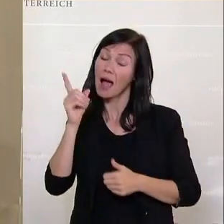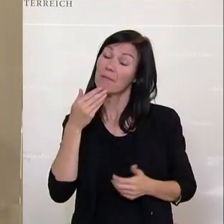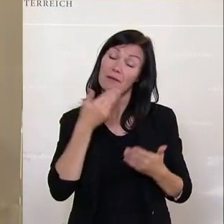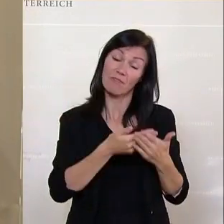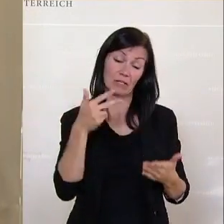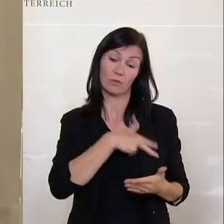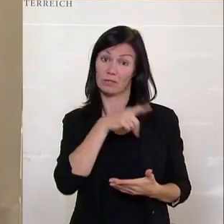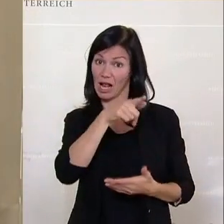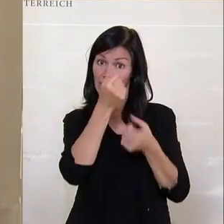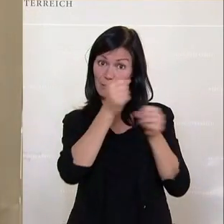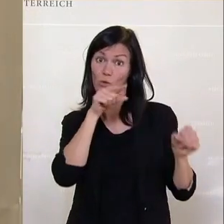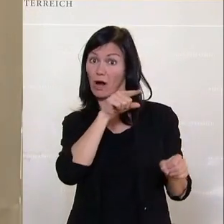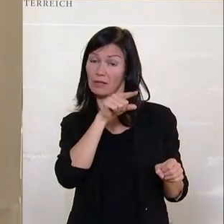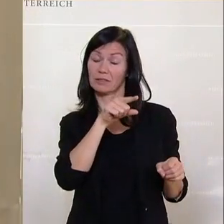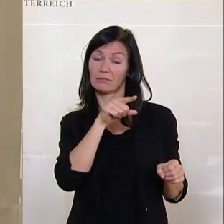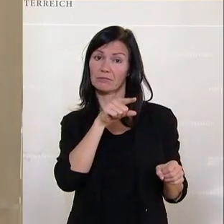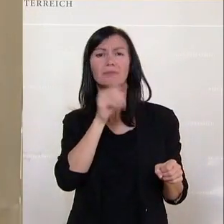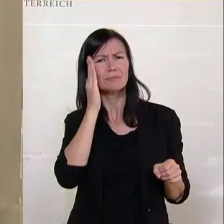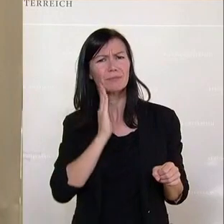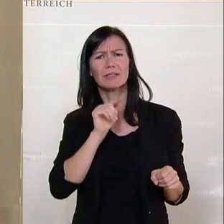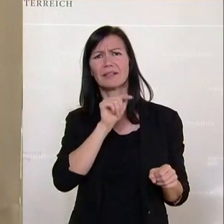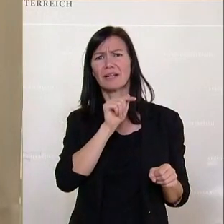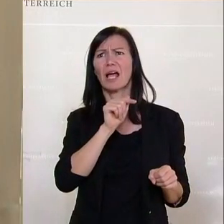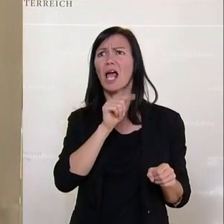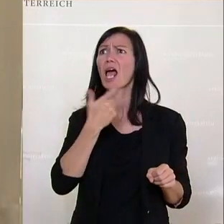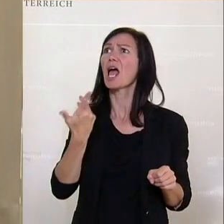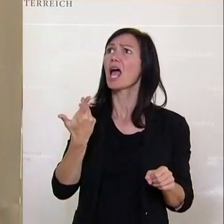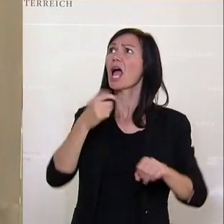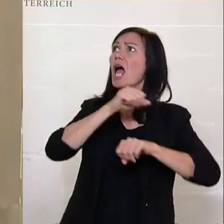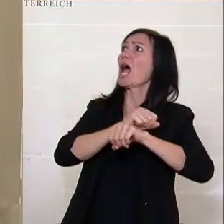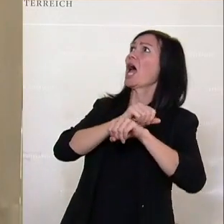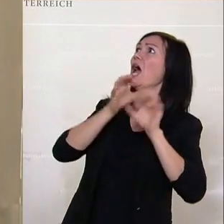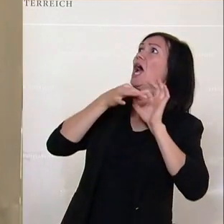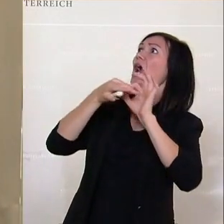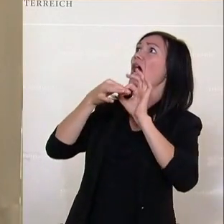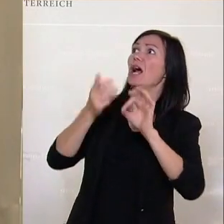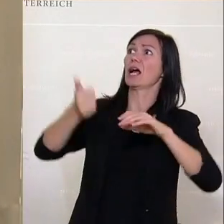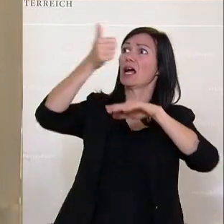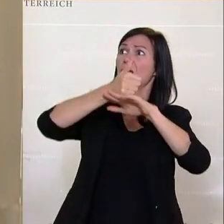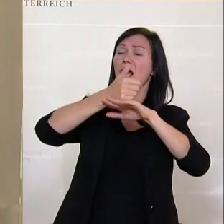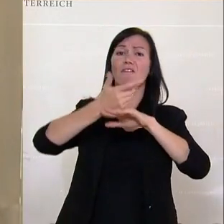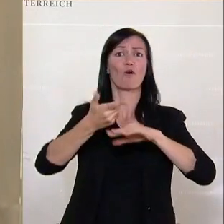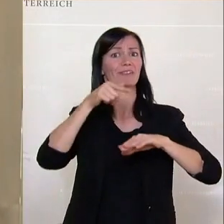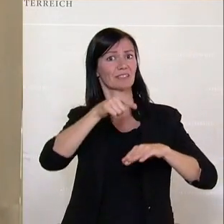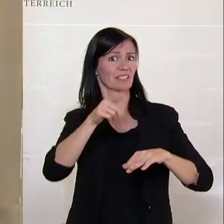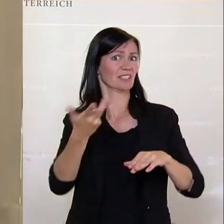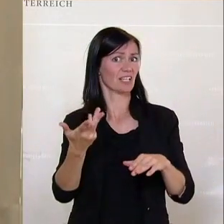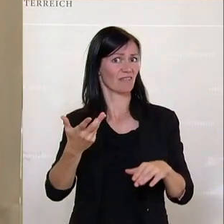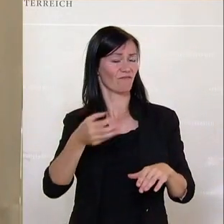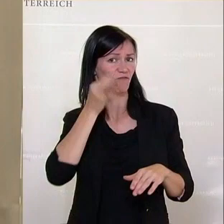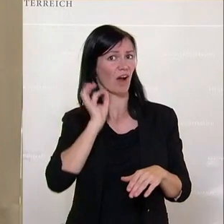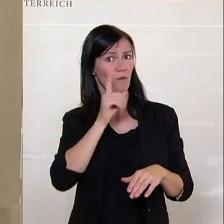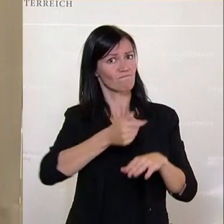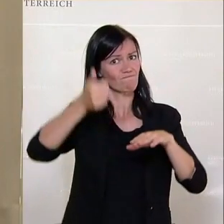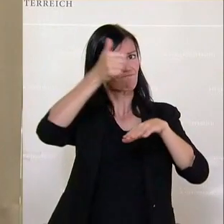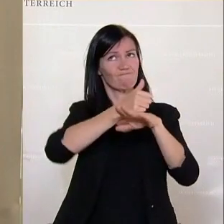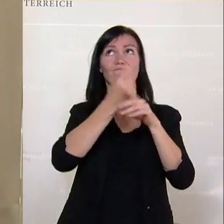Sozialdemokratie, bitte befreit euch von der Geiselhaft eurer Vorsitzenden, die offen dir diesen Gruß vorgibt. Denkt wieder